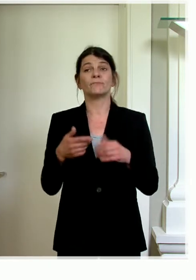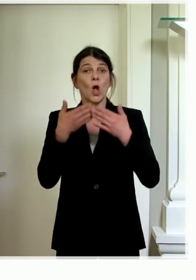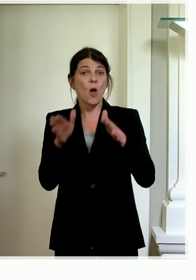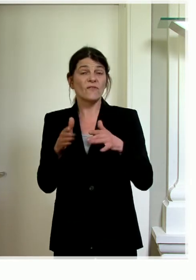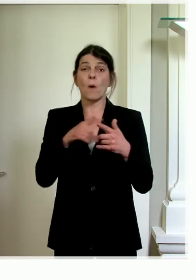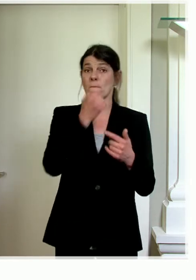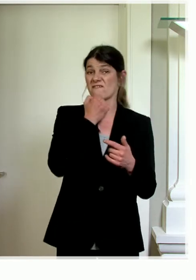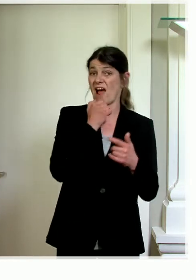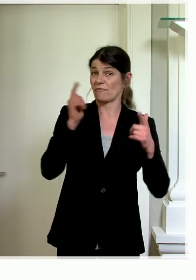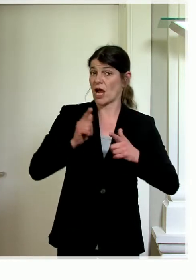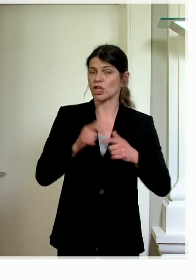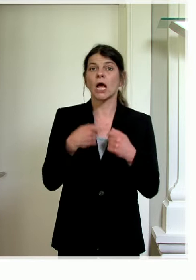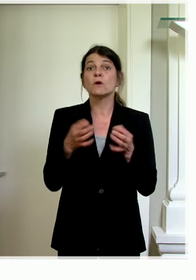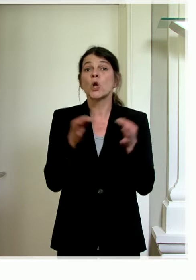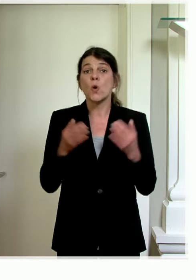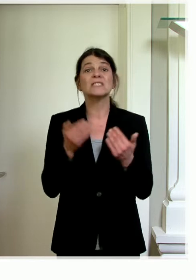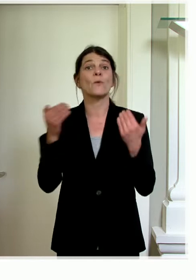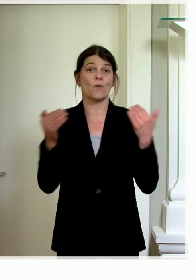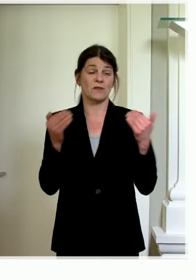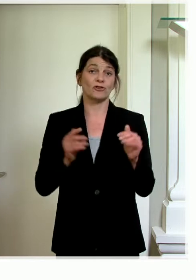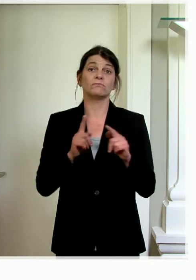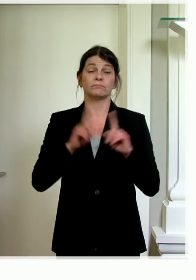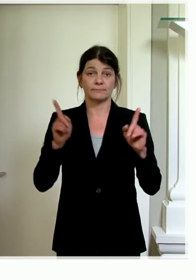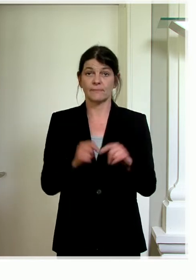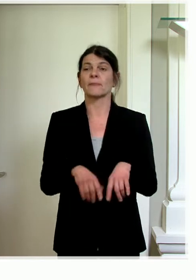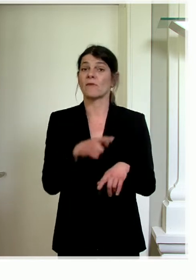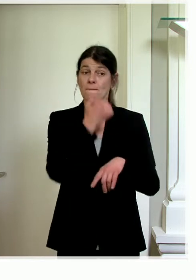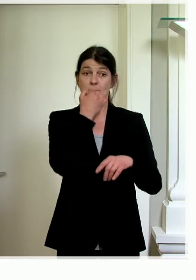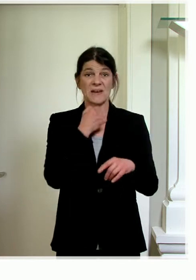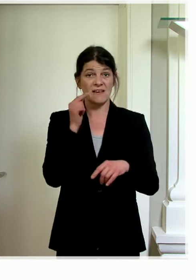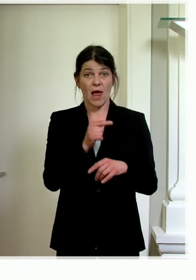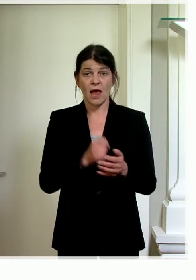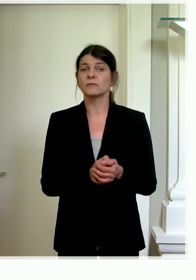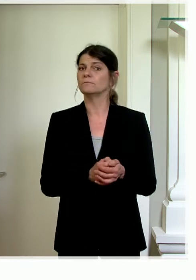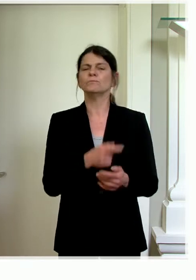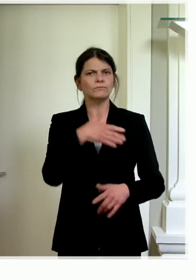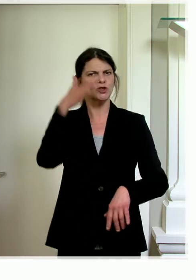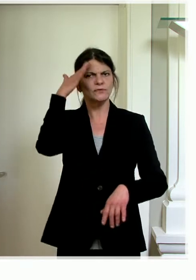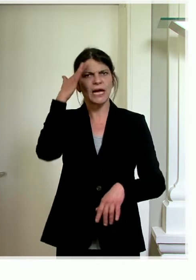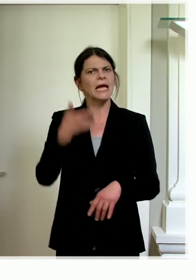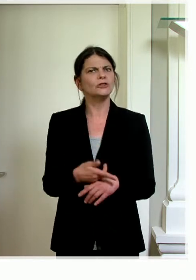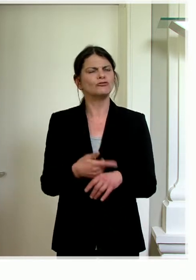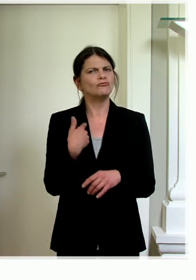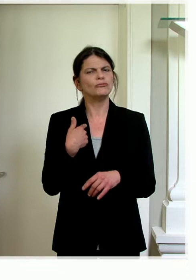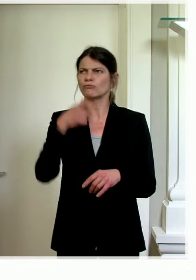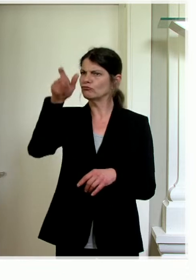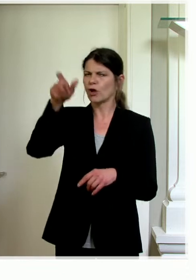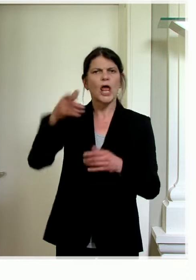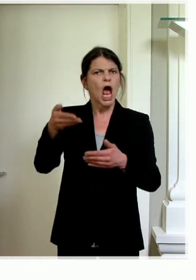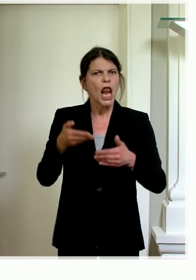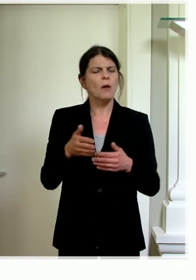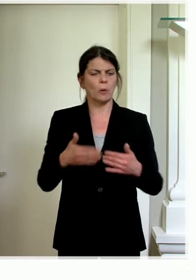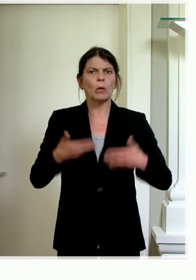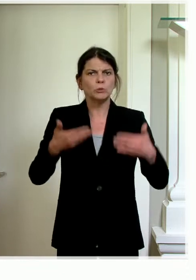öffentlichen und den privaten gibt es einen großen Unterschied, nämlich die privaten, da weiß man in der Regel, wen man einlädt. Bei